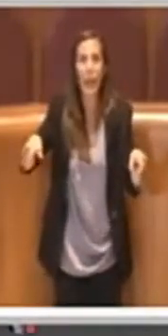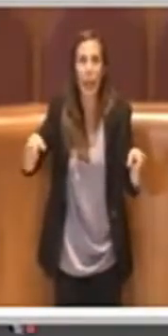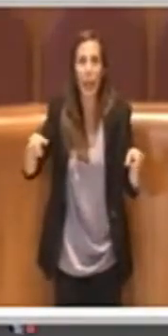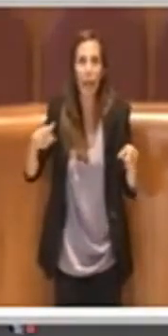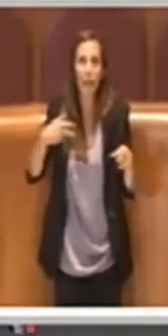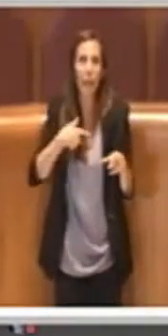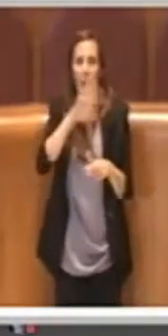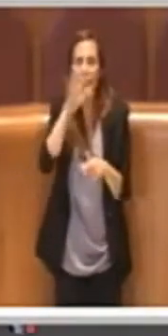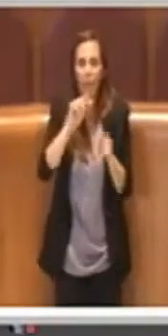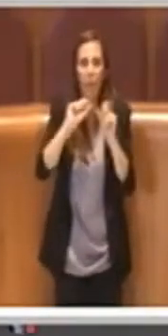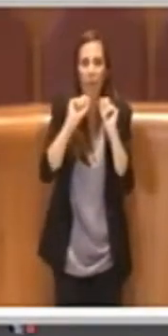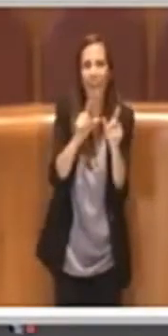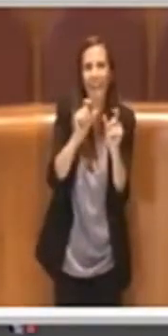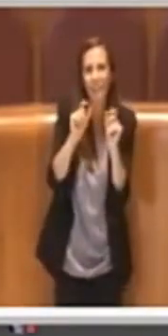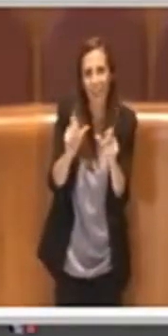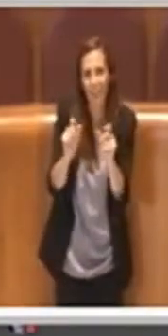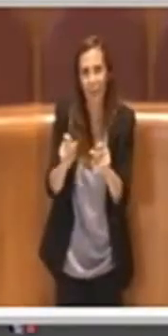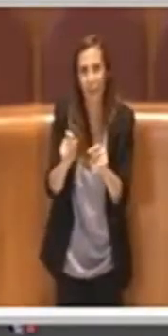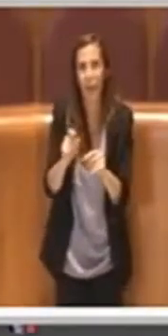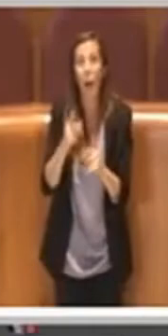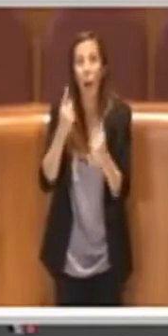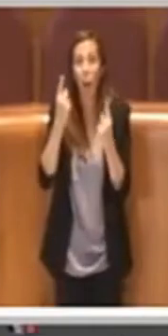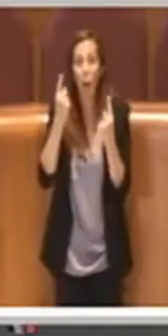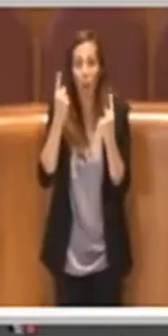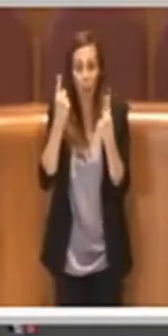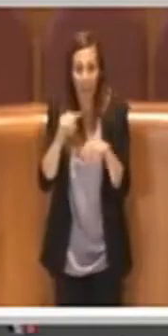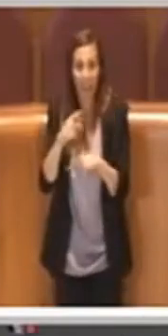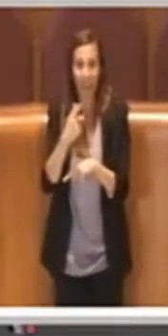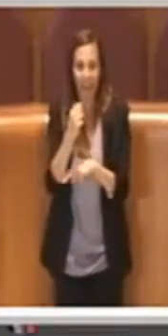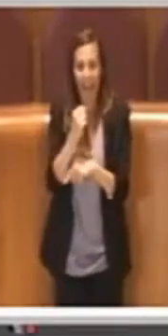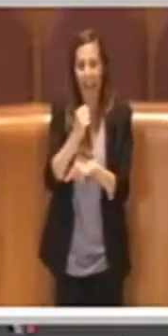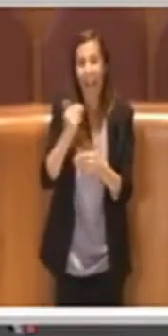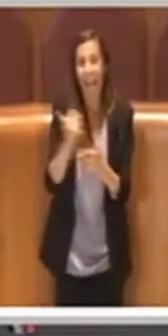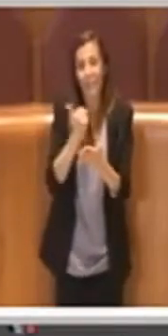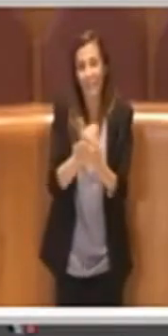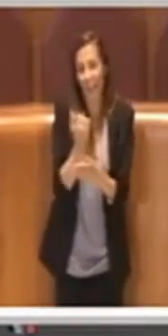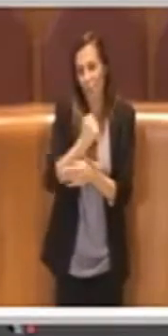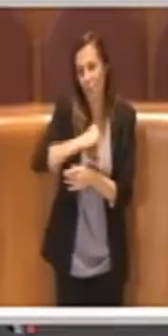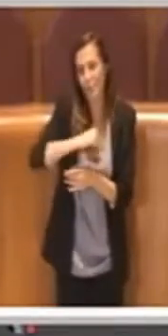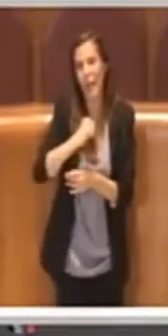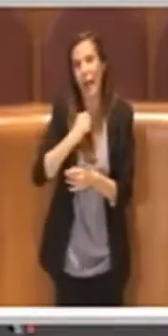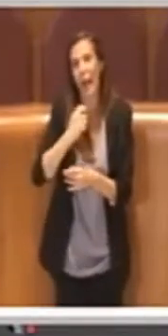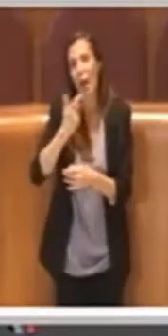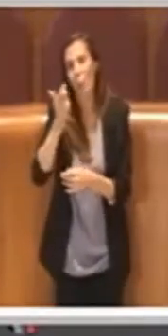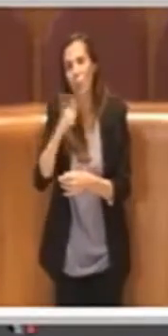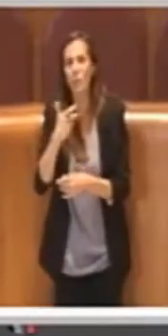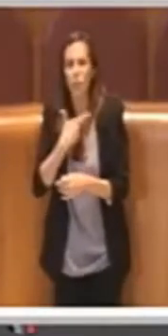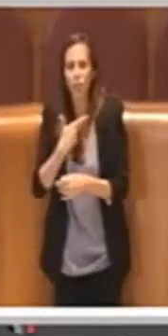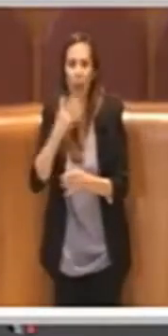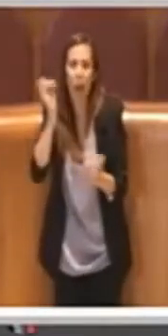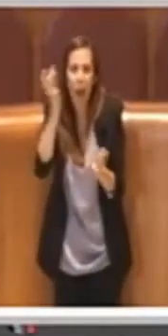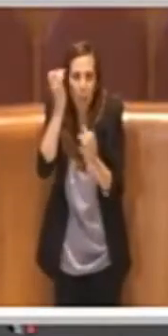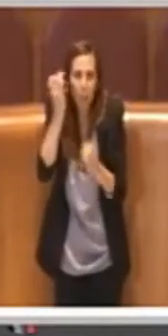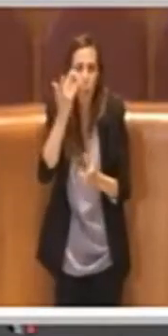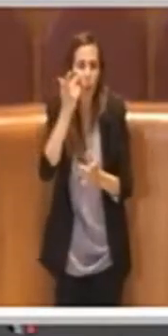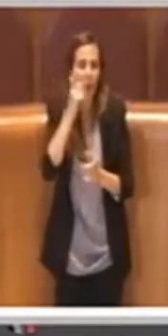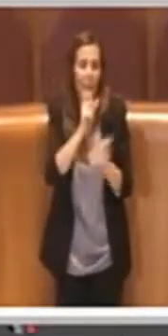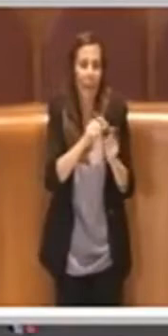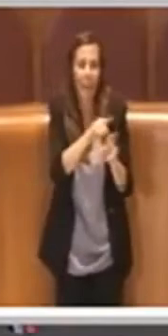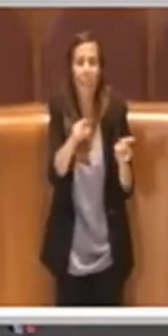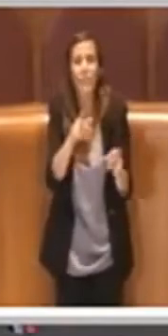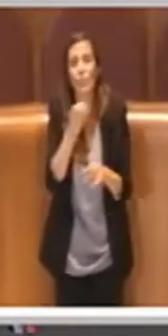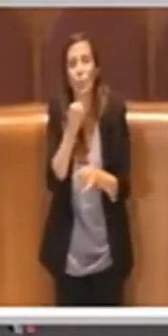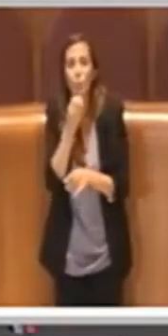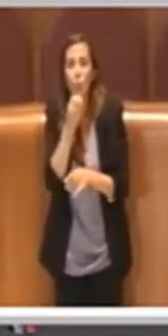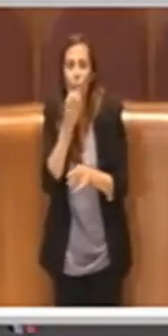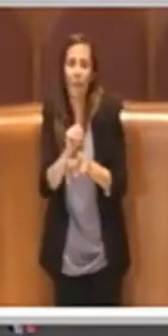di questa flessibilità, perché poi c'è chi magari lo faceva in buona fede, pochi magari, ma